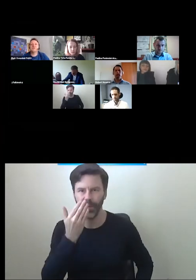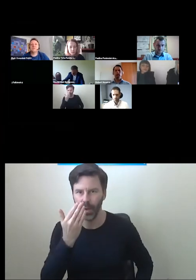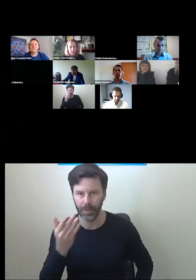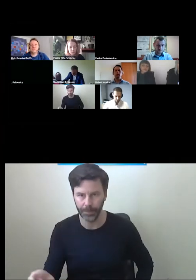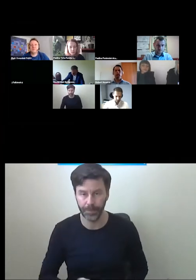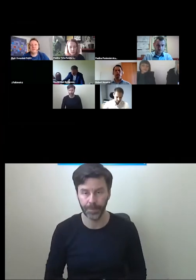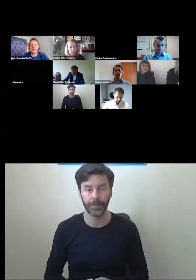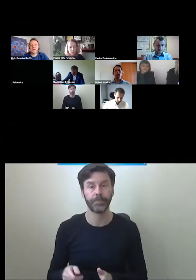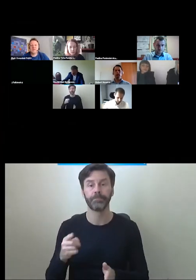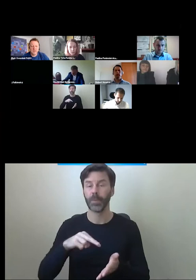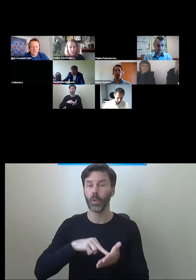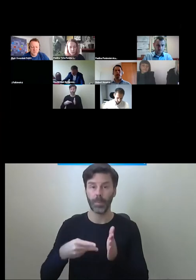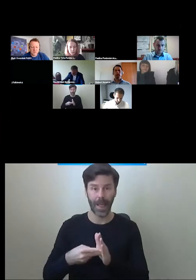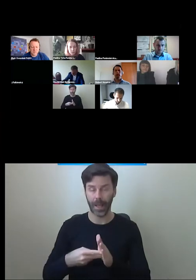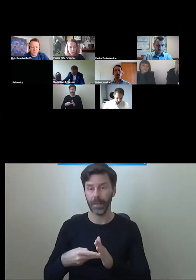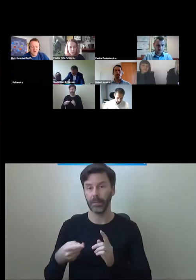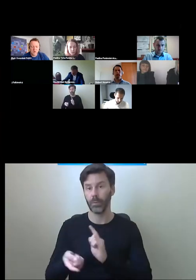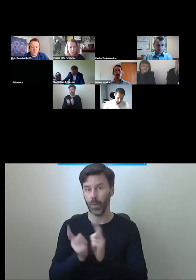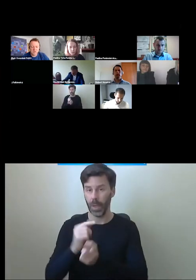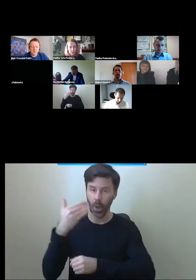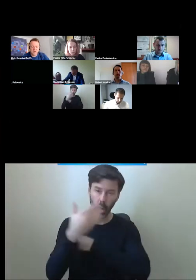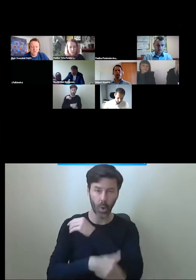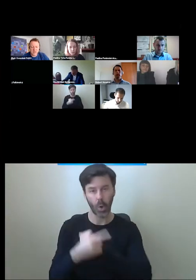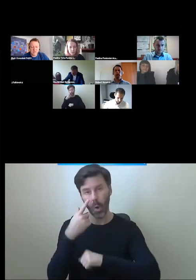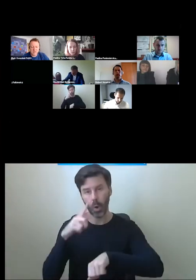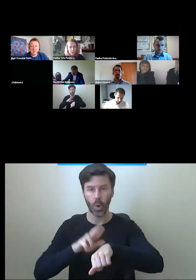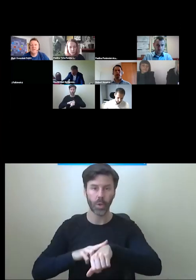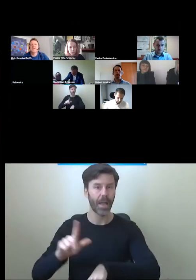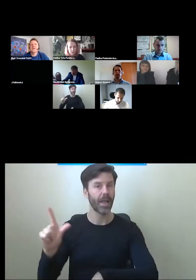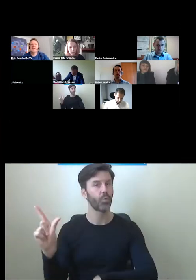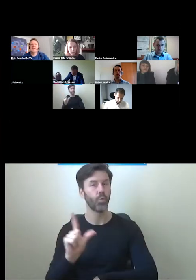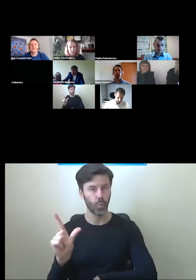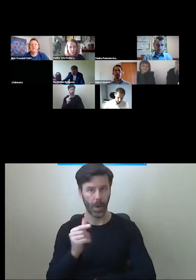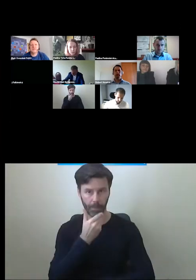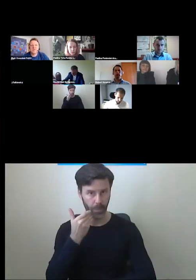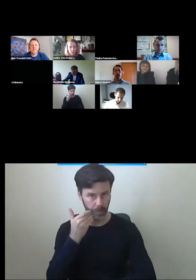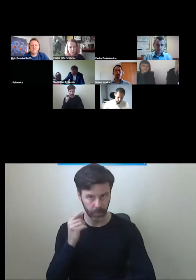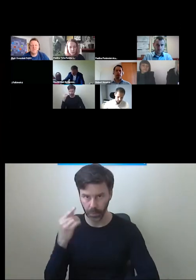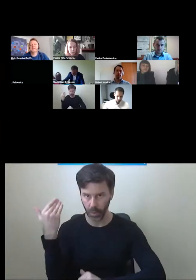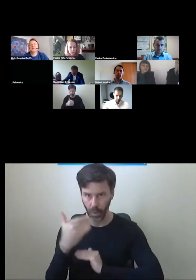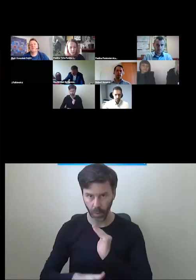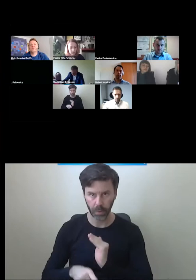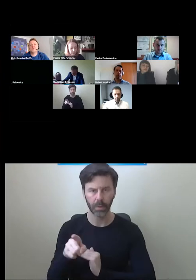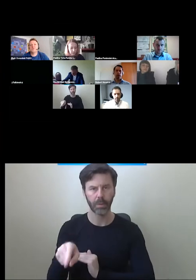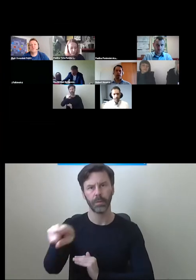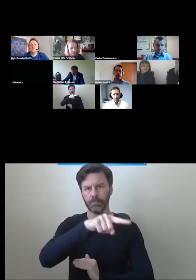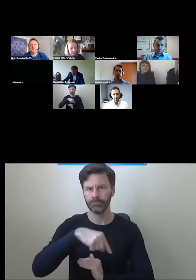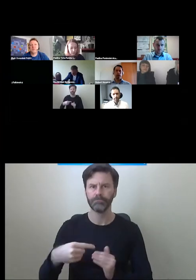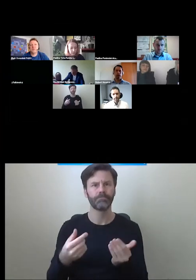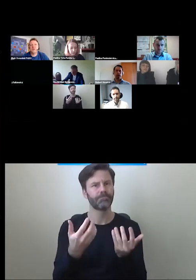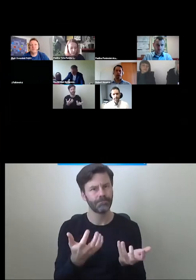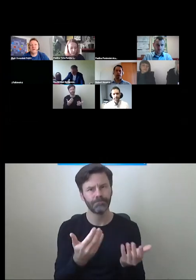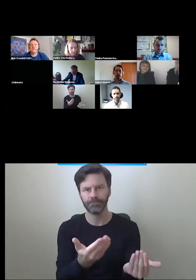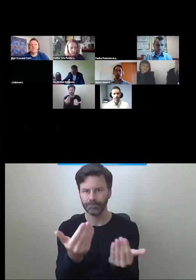Zakończymy nasze spotkanie, tak jak powiedziałem, około godziny 14. Cały czas zachęcamy do tego, żeby